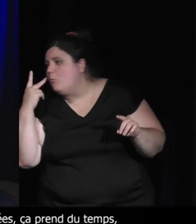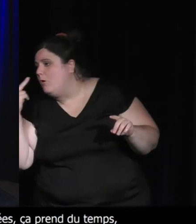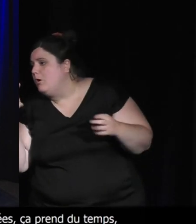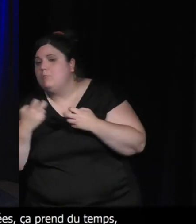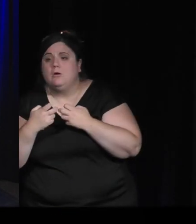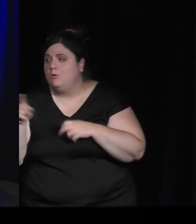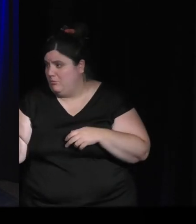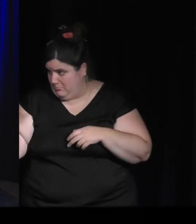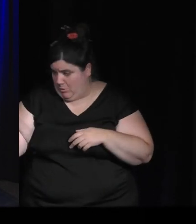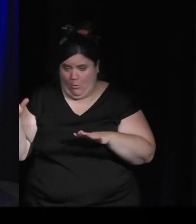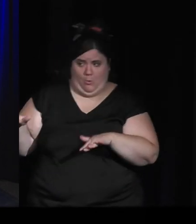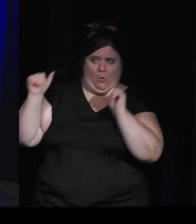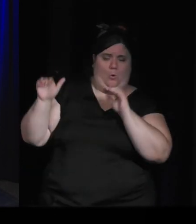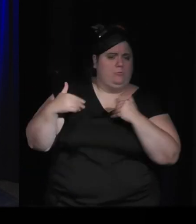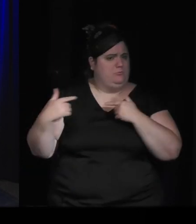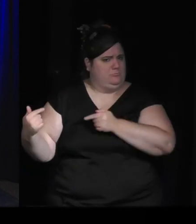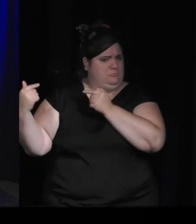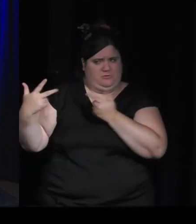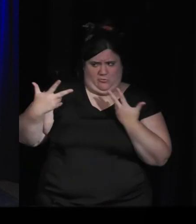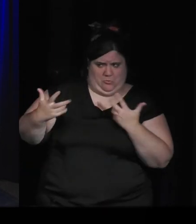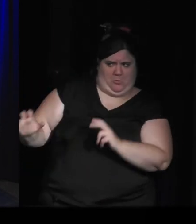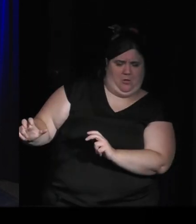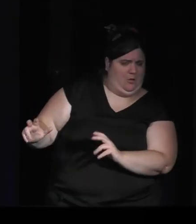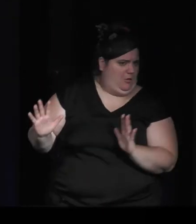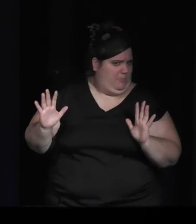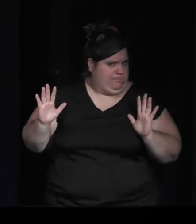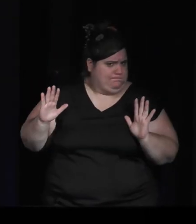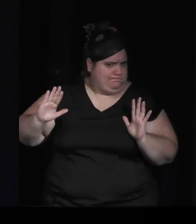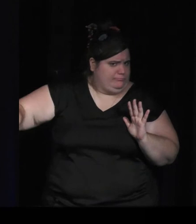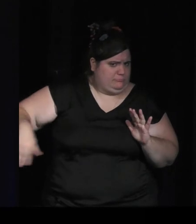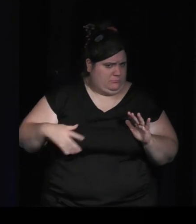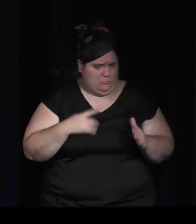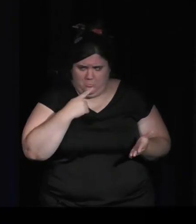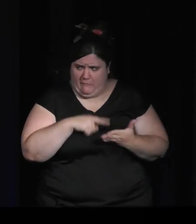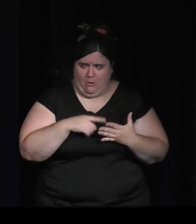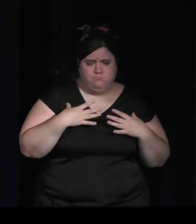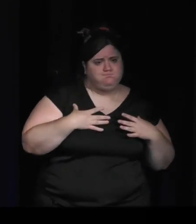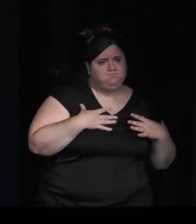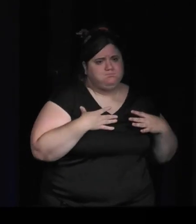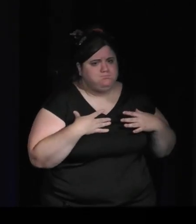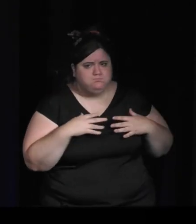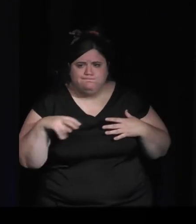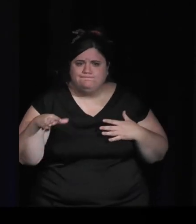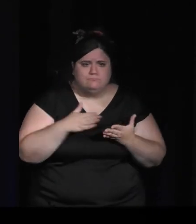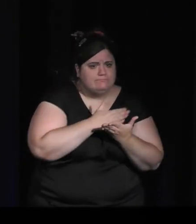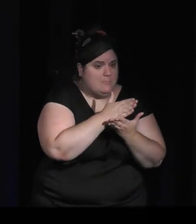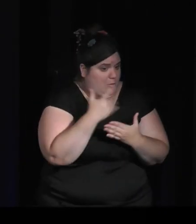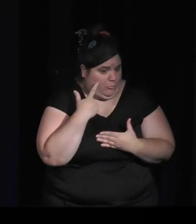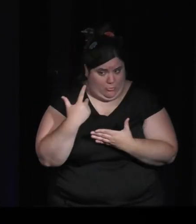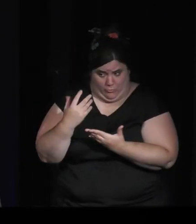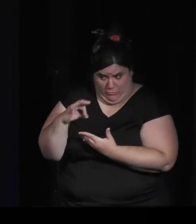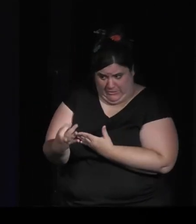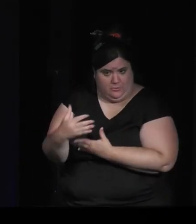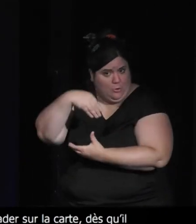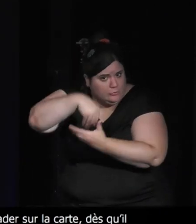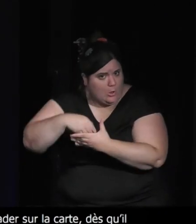dès qu'il un ennemi, on se barre parce qu'on n pas du tout envie de se battre et qu'en fait, en réalité, on n'est pas venu là pour ça alors que le jeu ne cesse de nous y inviter. Donc, voilà,